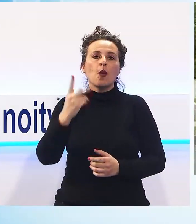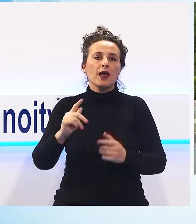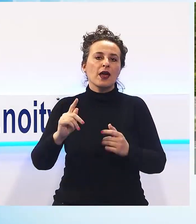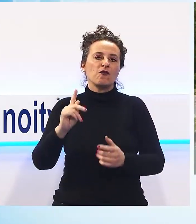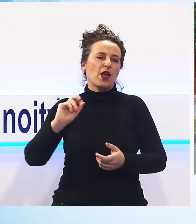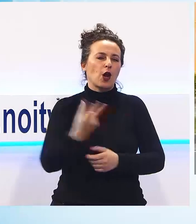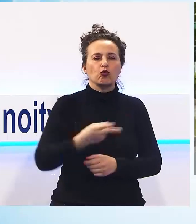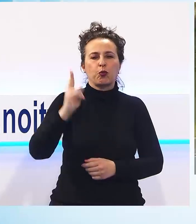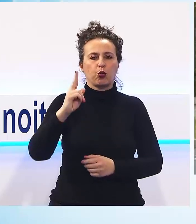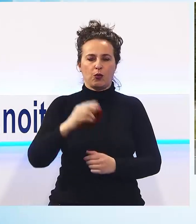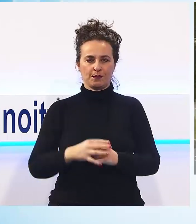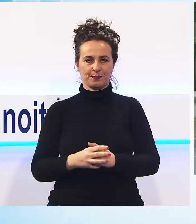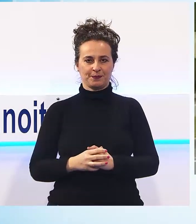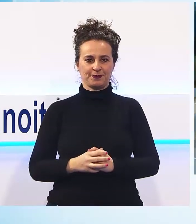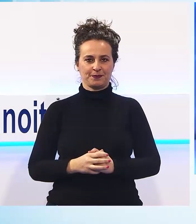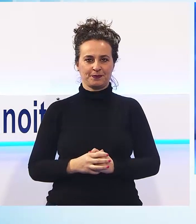secondi.